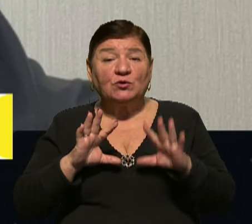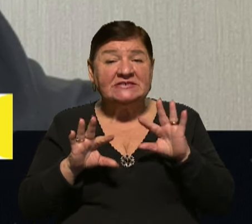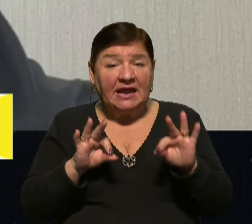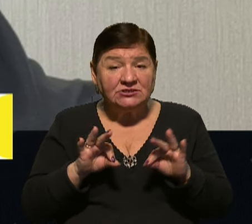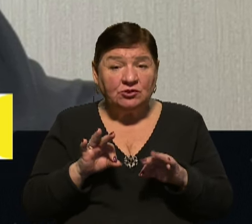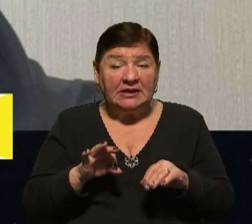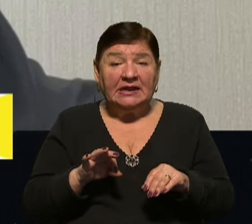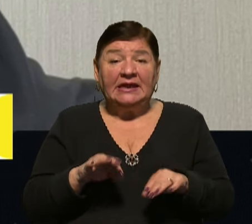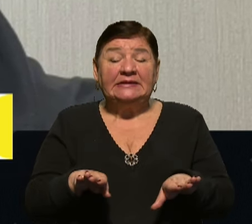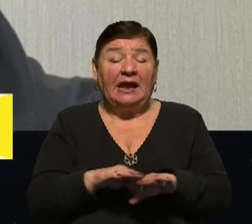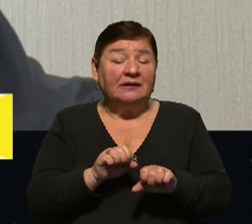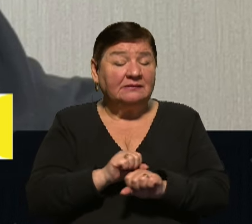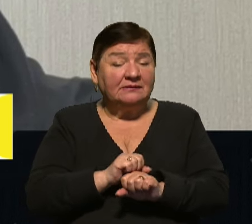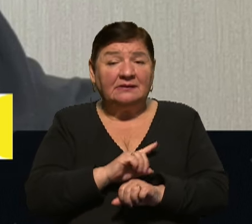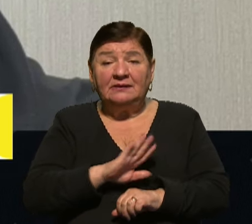це теж так не має бути?